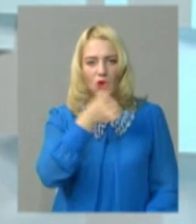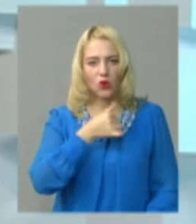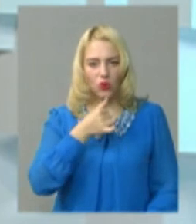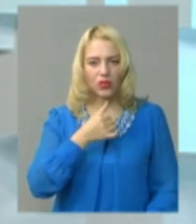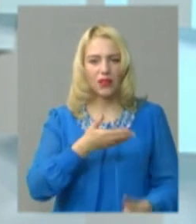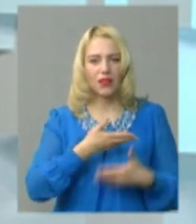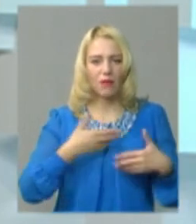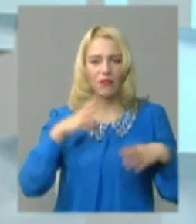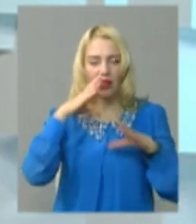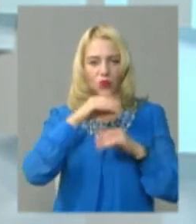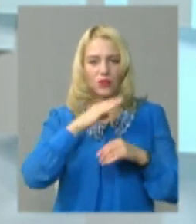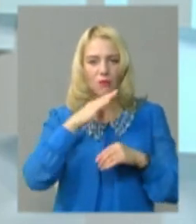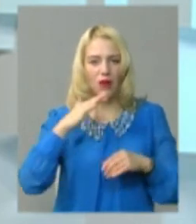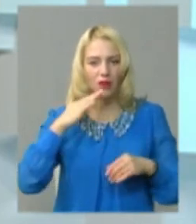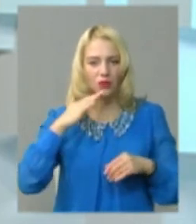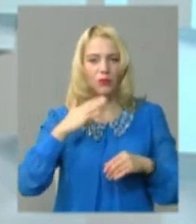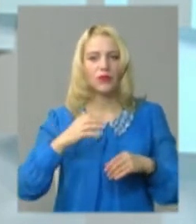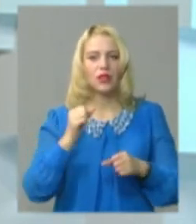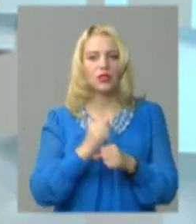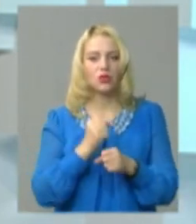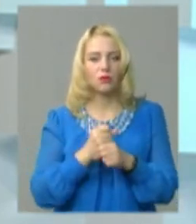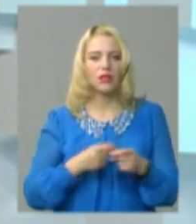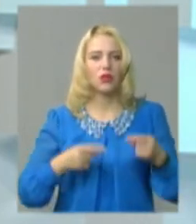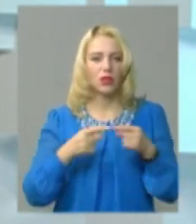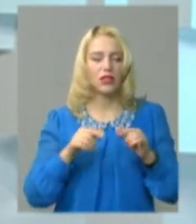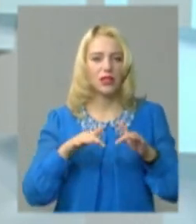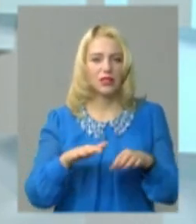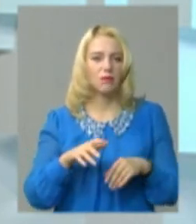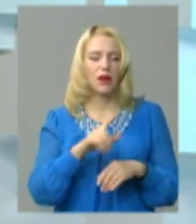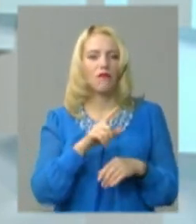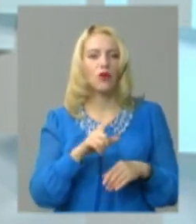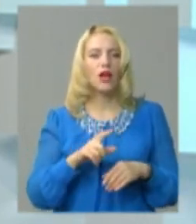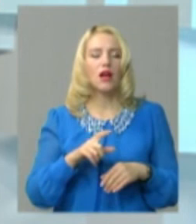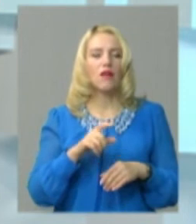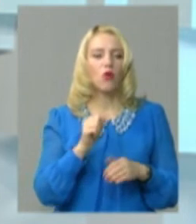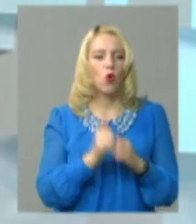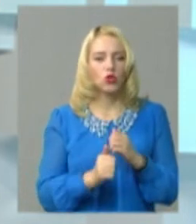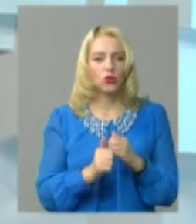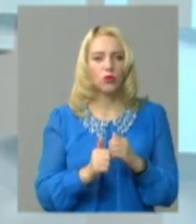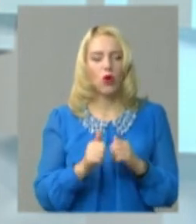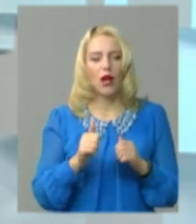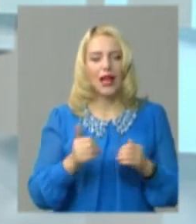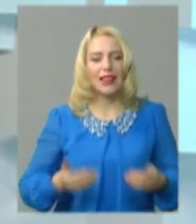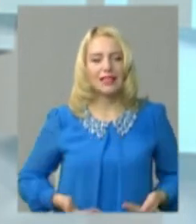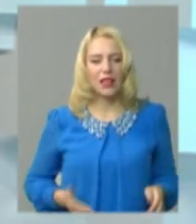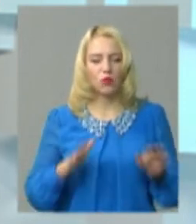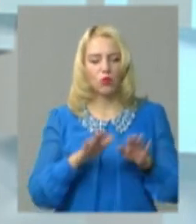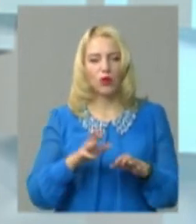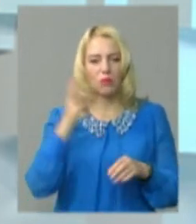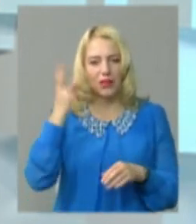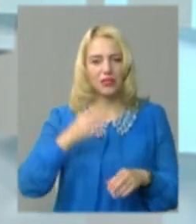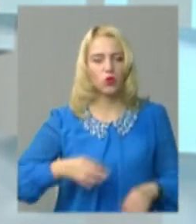років нам вдалося дуже багато зробити конкретних справ безпосередньо майже в кожному населеному пункті